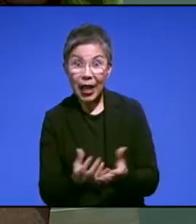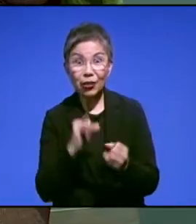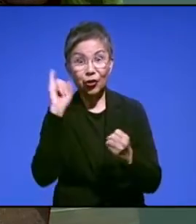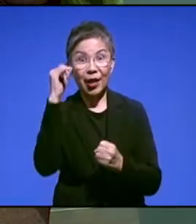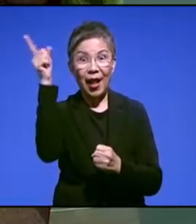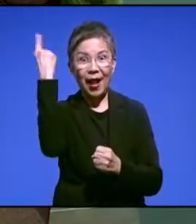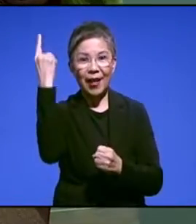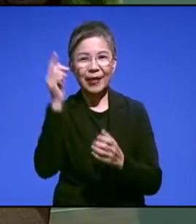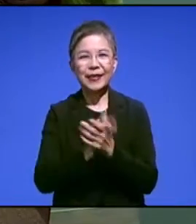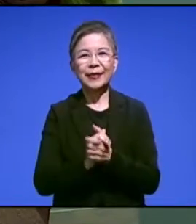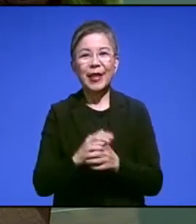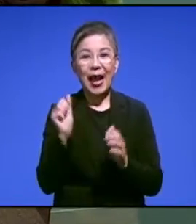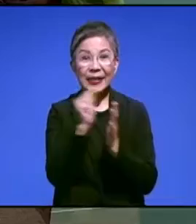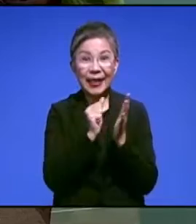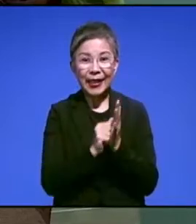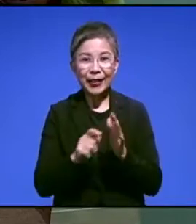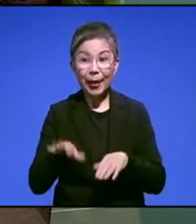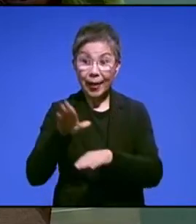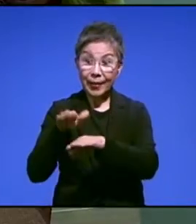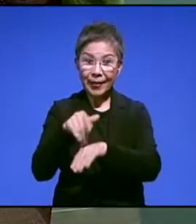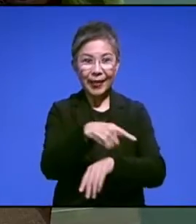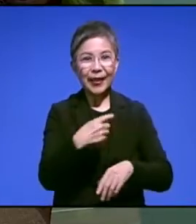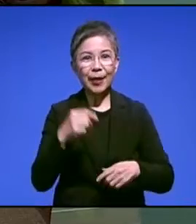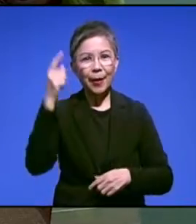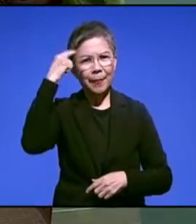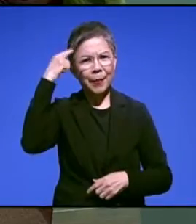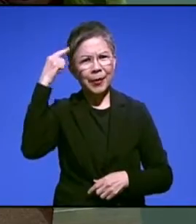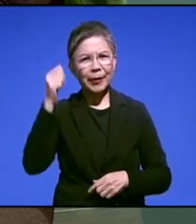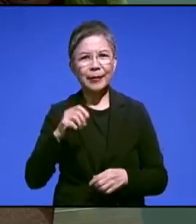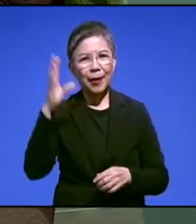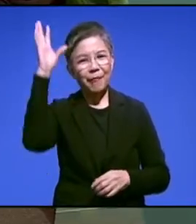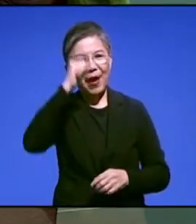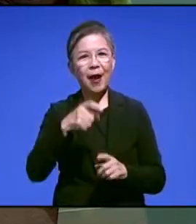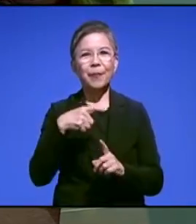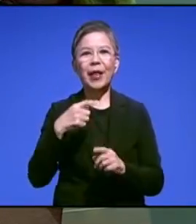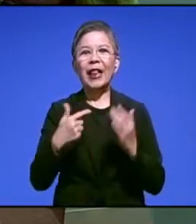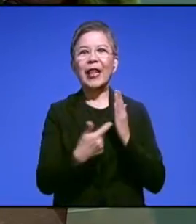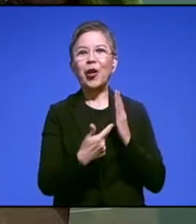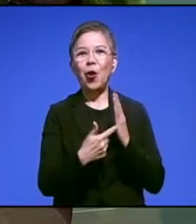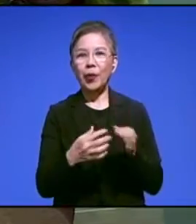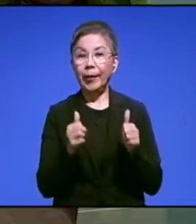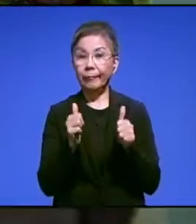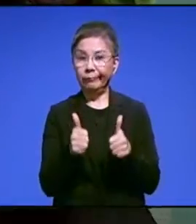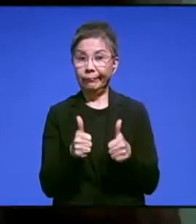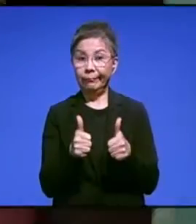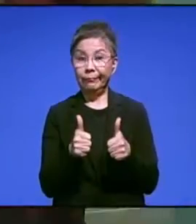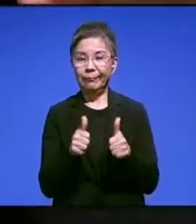pun juga secara tidak langsung mengajak kita untuk bisa pandai memanfaatkan teknologi. Putih Fan Foodi, Bramantia, Jakarta.